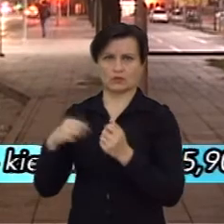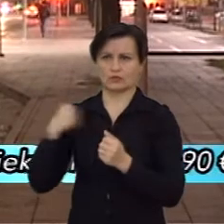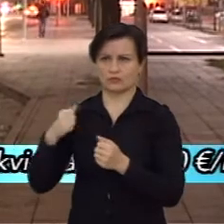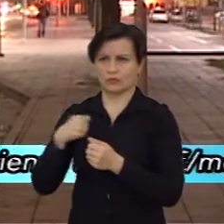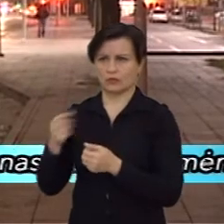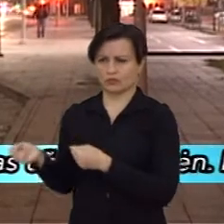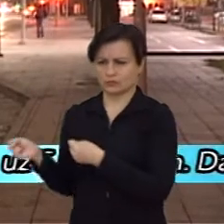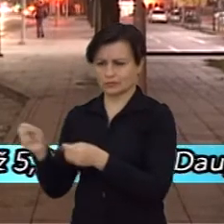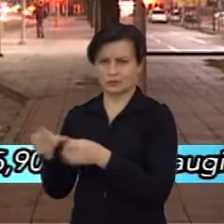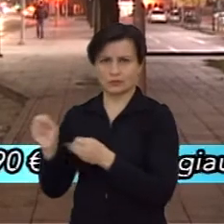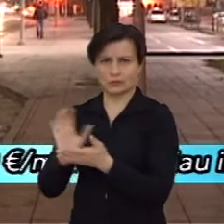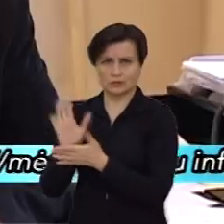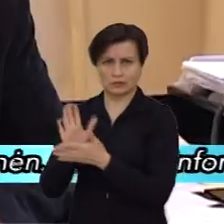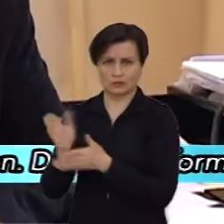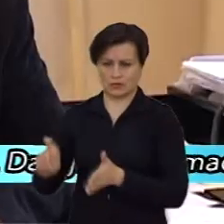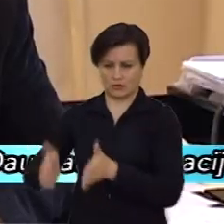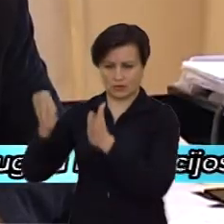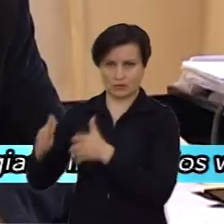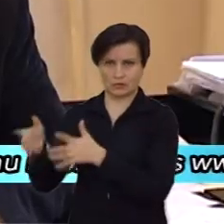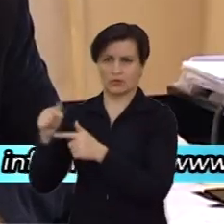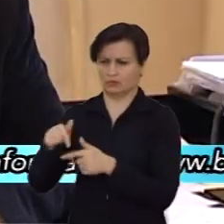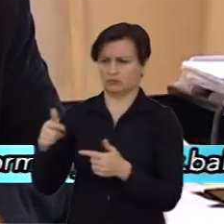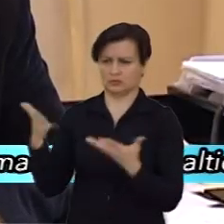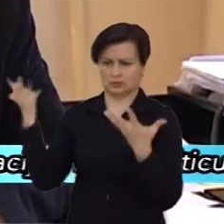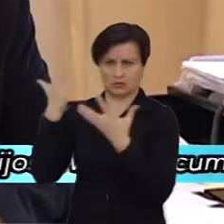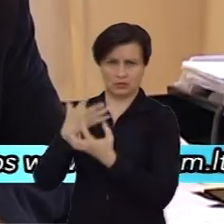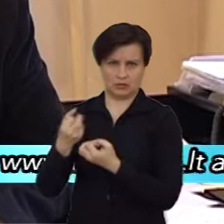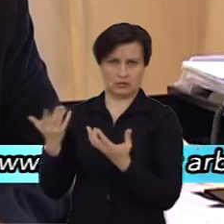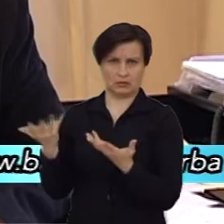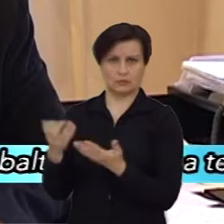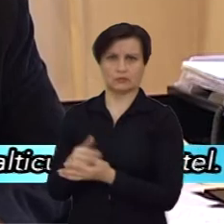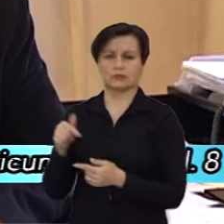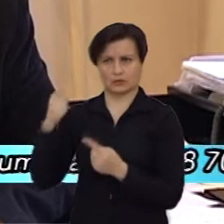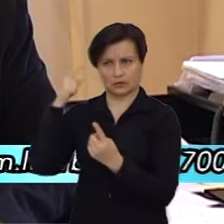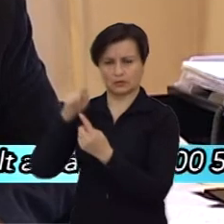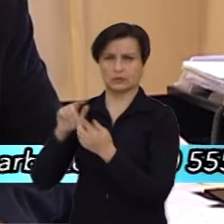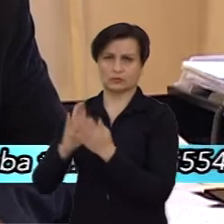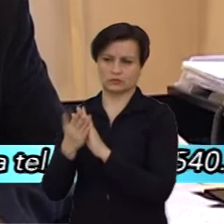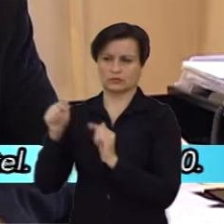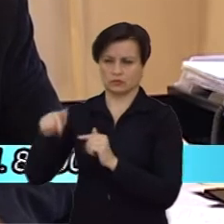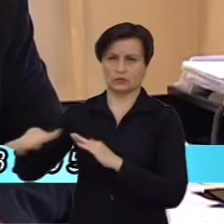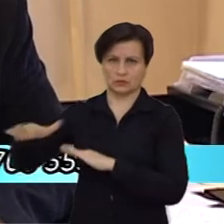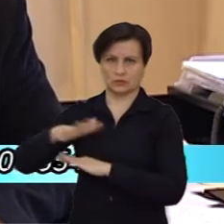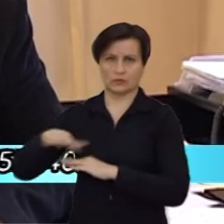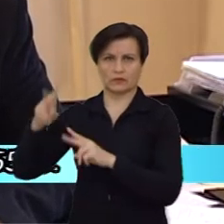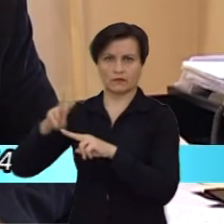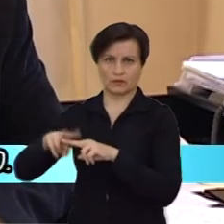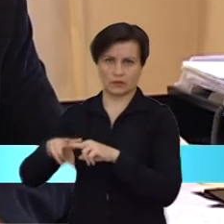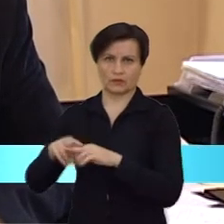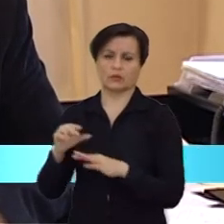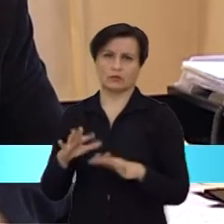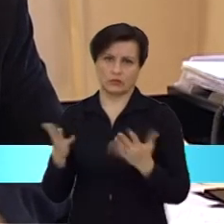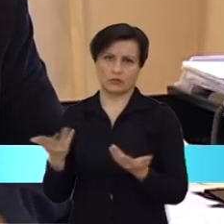automobilį, ir žmonės neša tas pačias atlikas į tos konteinerių, viskas tai vyksta tam soje, tai vat tikslas yra ir tenai sutvarkyti šitą vietą. Tai